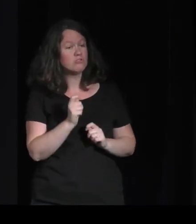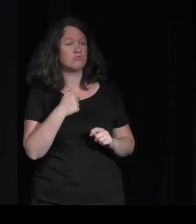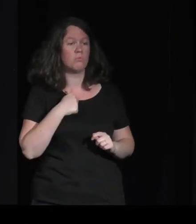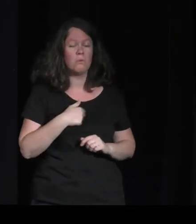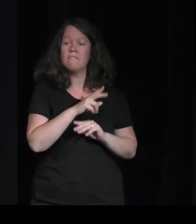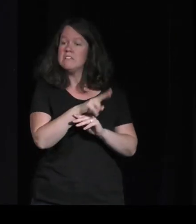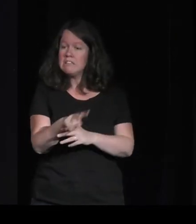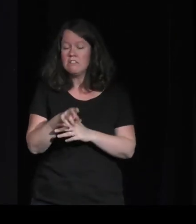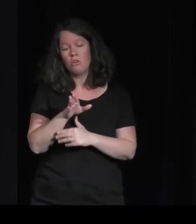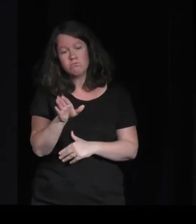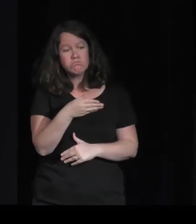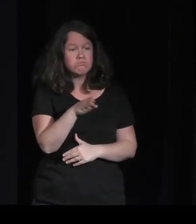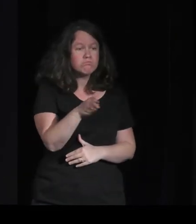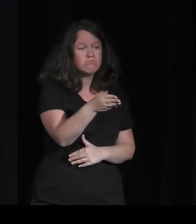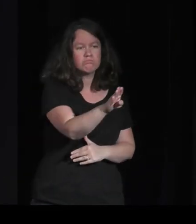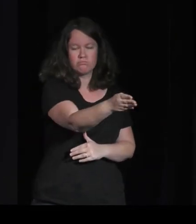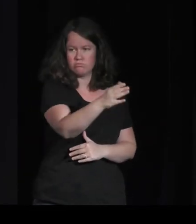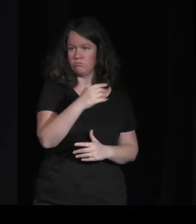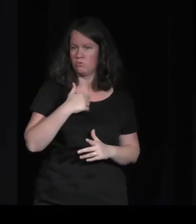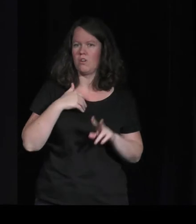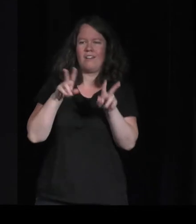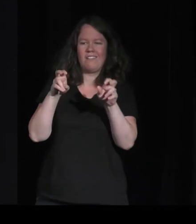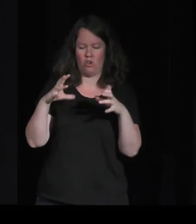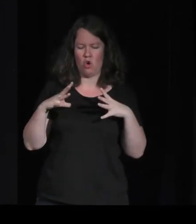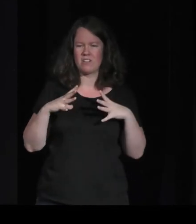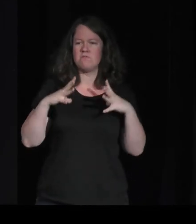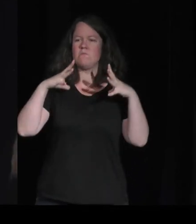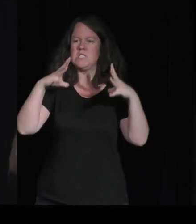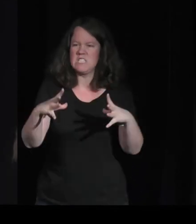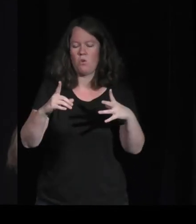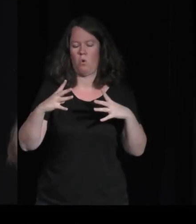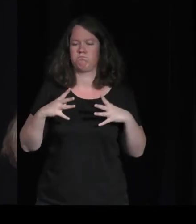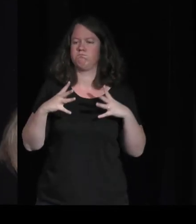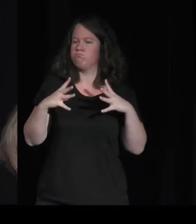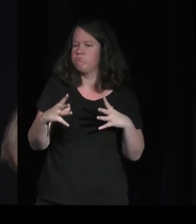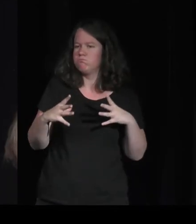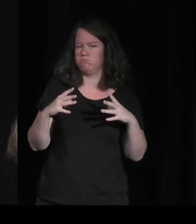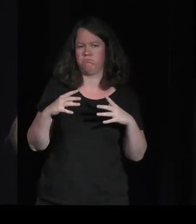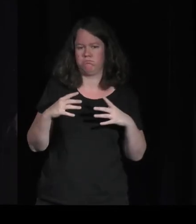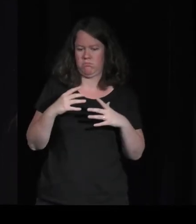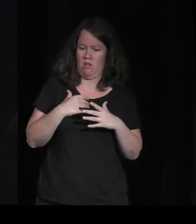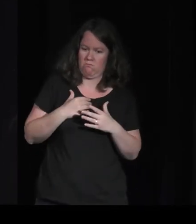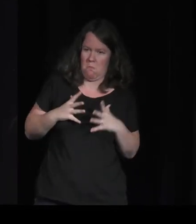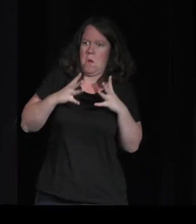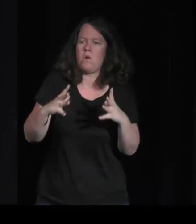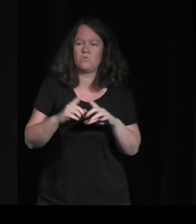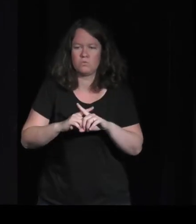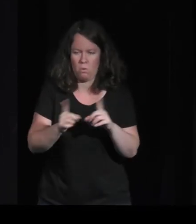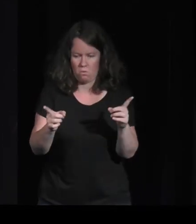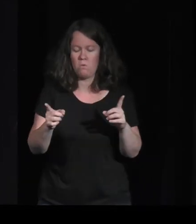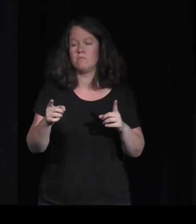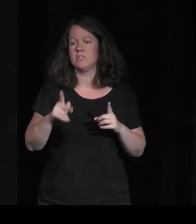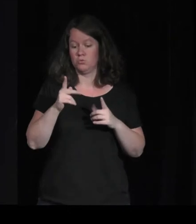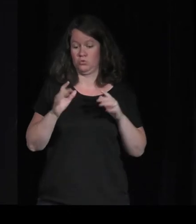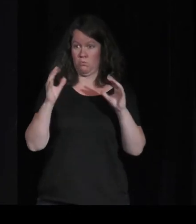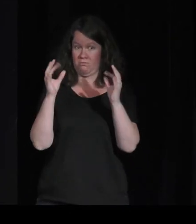donc on voit bien qu'effectivement, ce qu'on appelle les engagements faibles, ça ne pas dire que c'est des mauvais engagements, ça veut dire que c'est des engagements faibles en termes de motricité et que l'expérience,